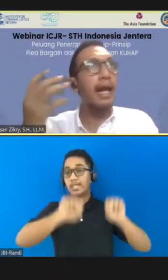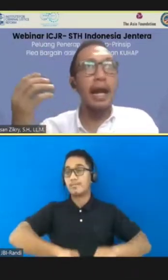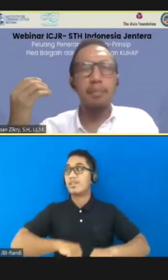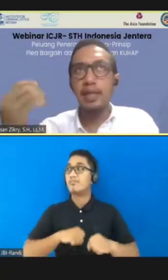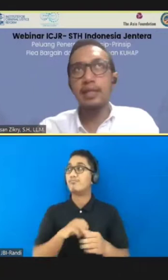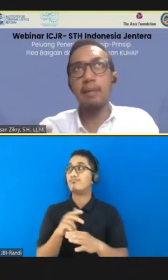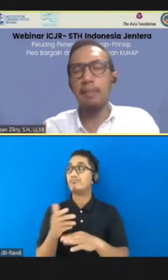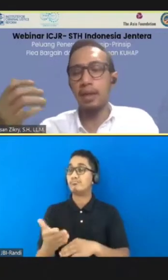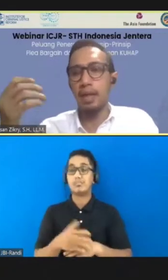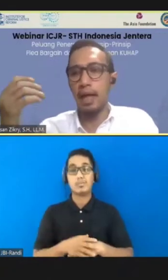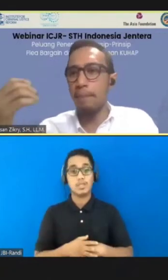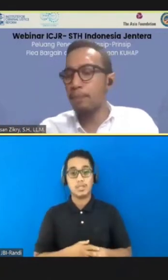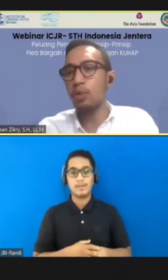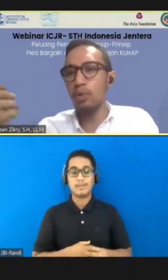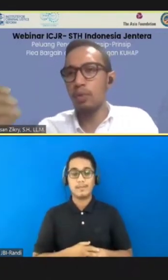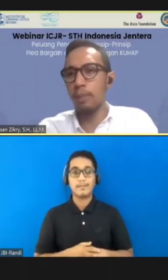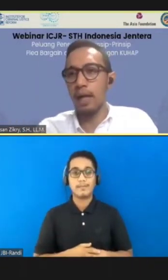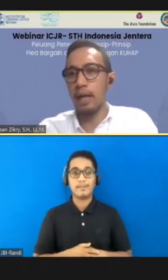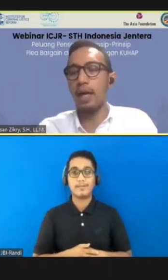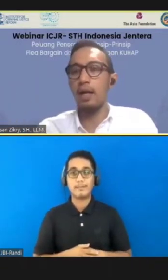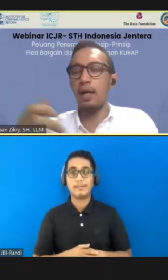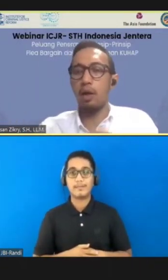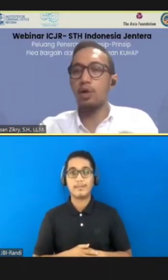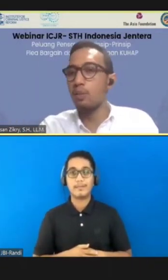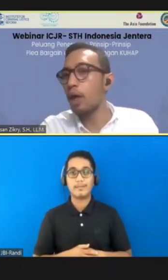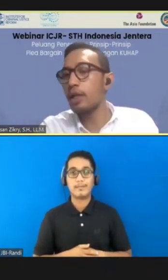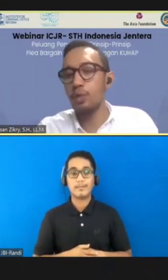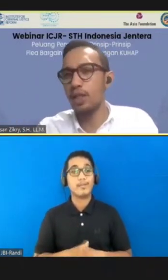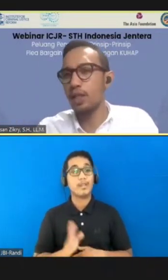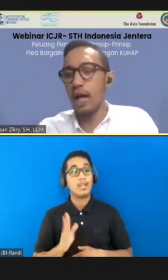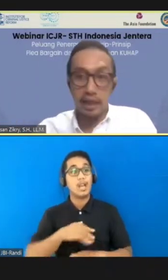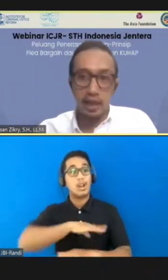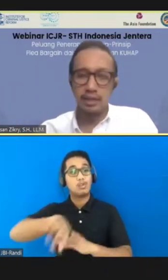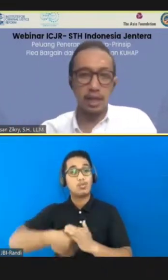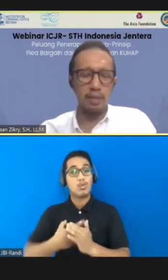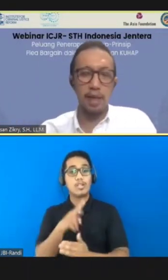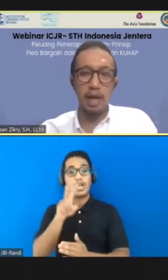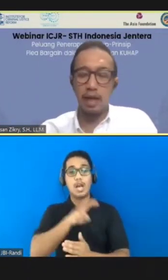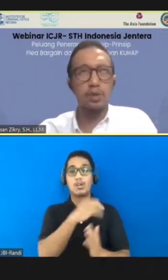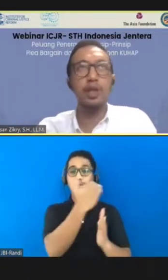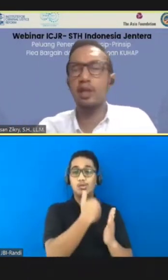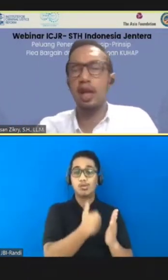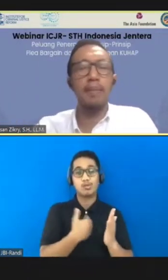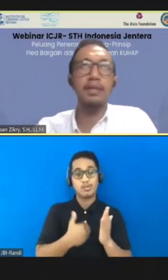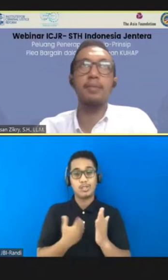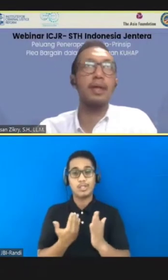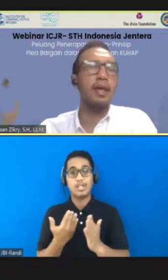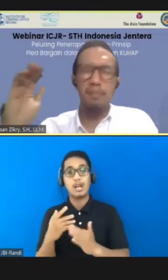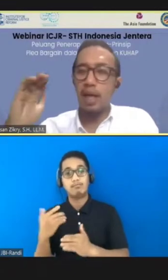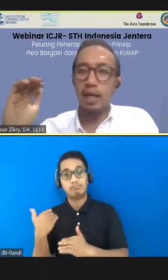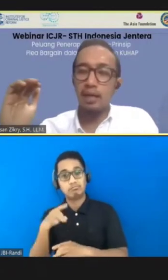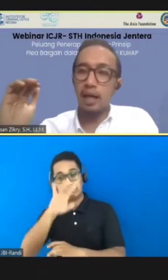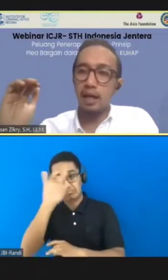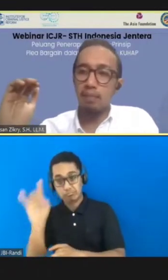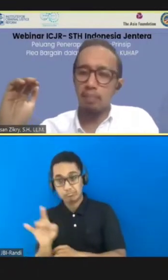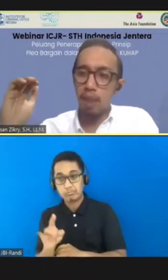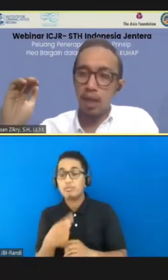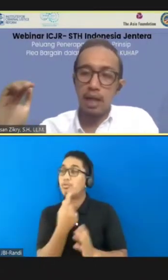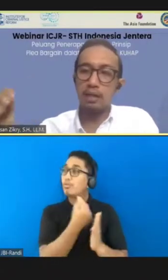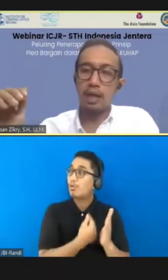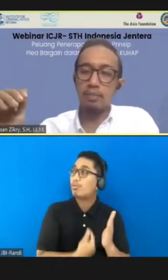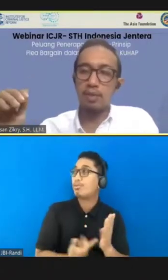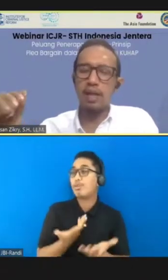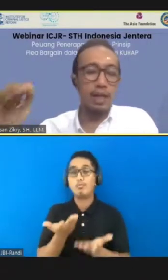Pengadilannya gak akan bisa menampung jumlah perkara, kalau semuanya harus disidangin dengan caranya mereka. Ada juri segala macem. Biayanya akan